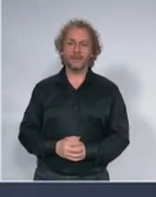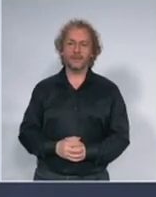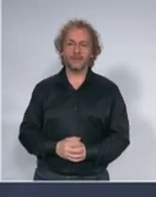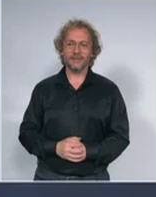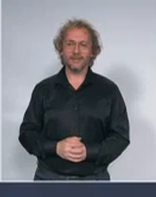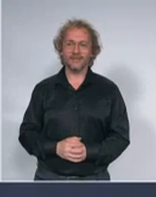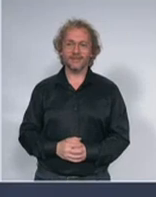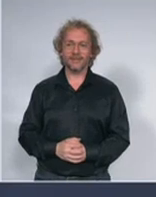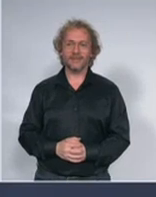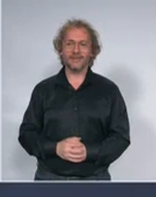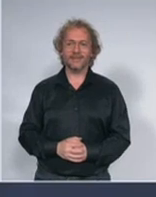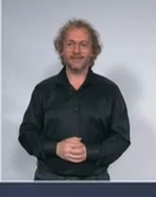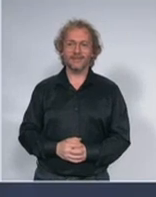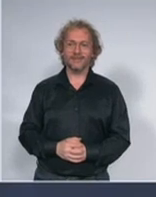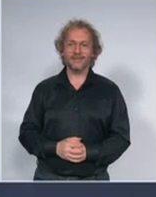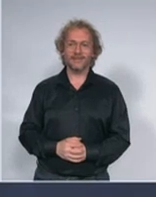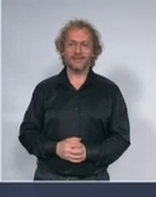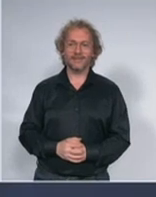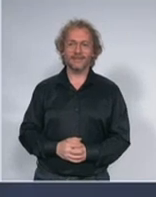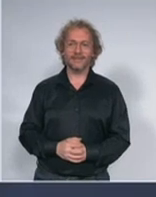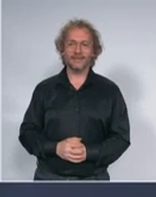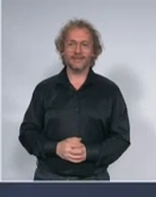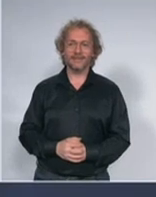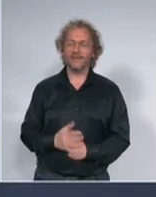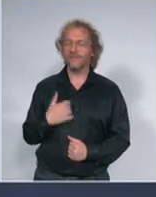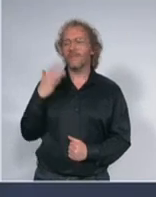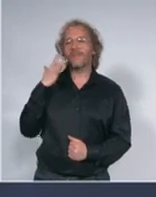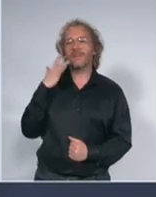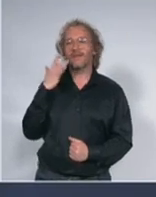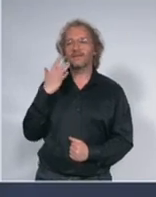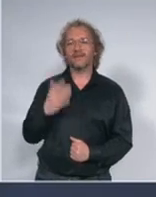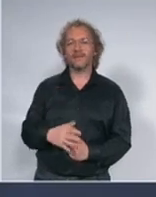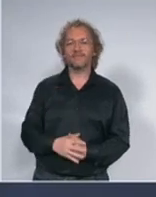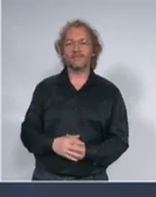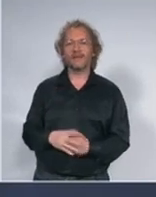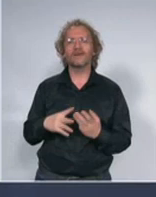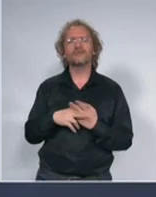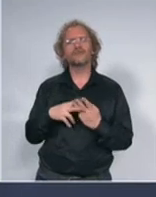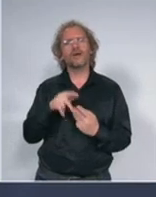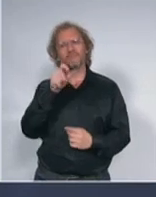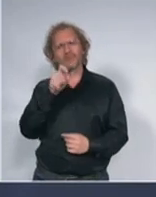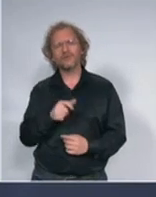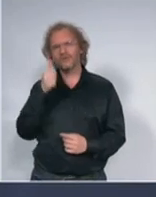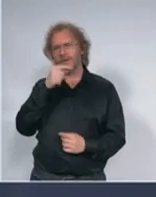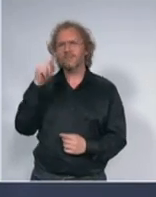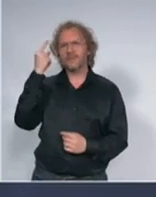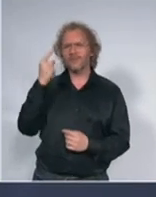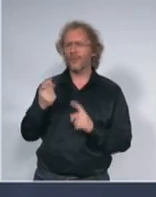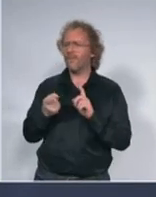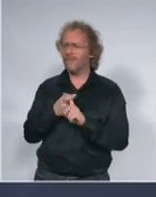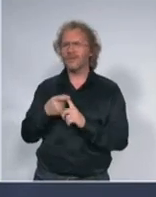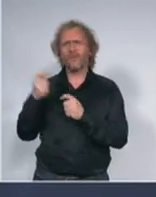ne znam kako je on gledao na uvođenje vanrednog stanja u nekim drugim zemljama koje je on